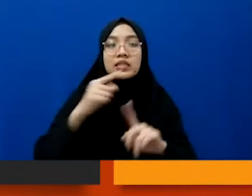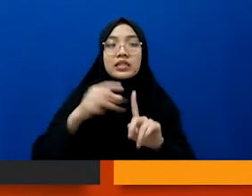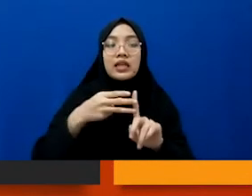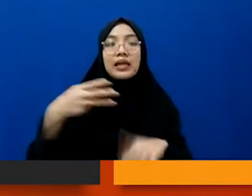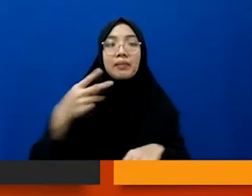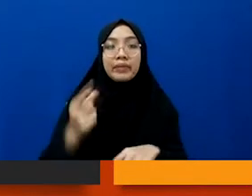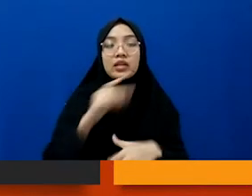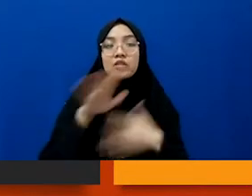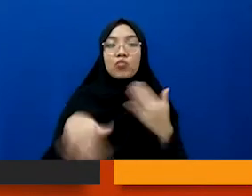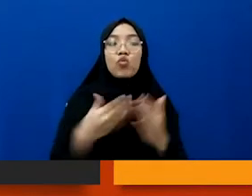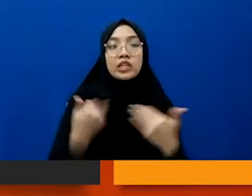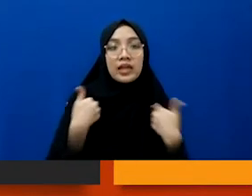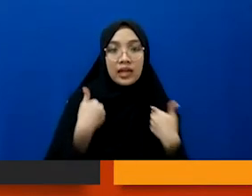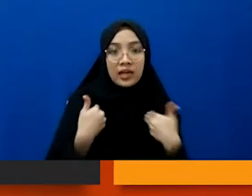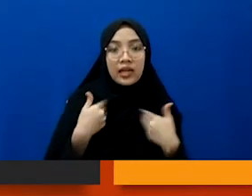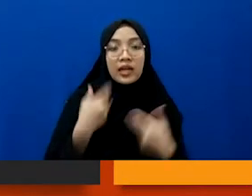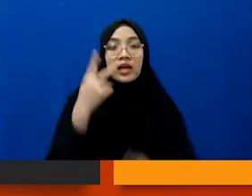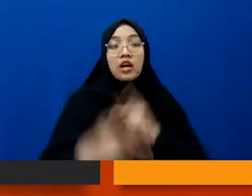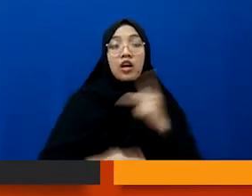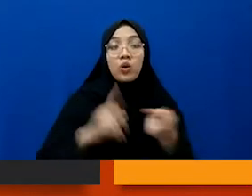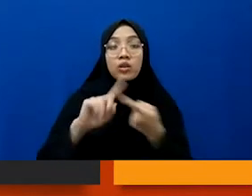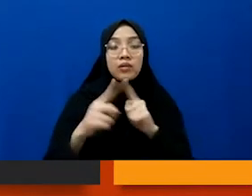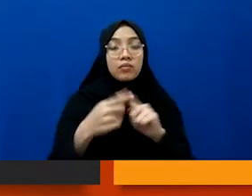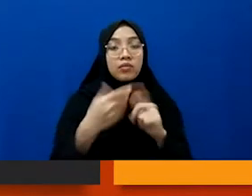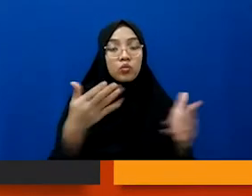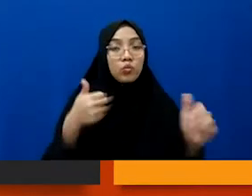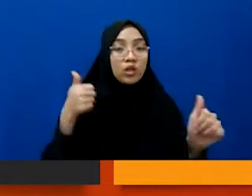jadi jika teman-teman sudah mematuhi itu